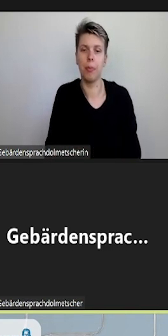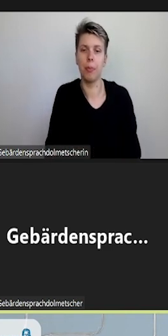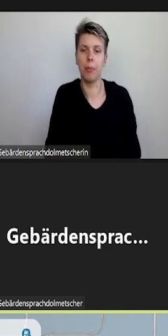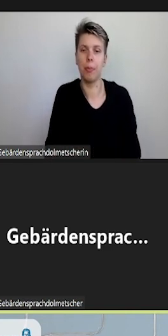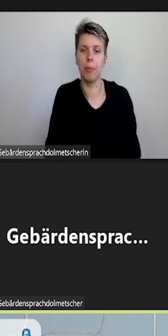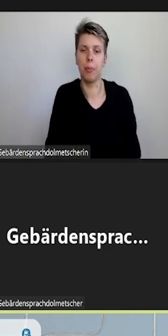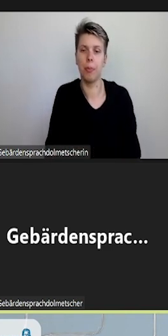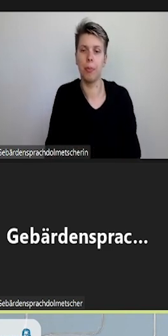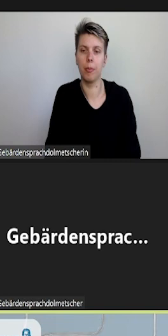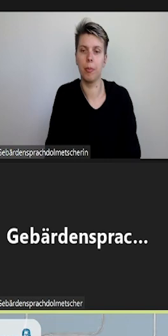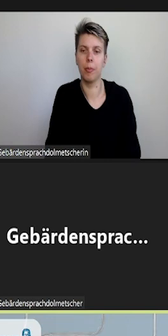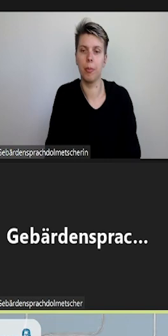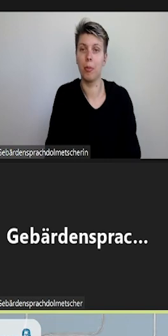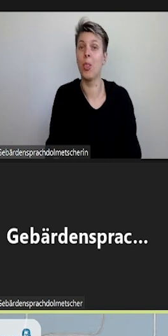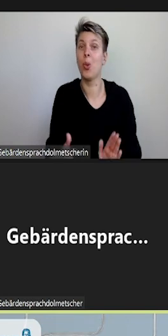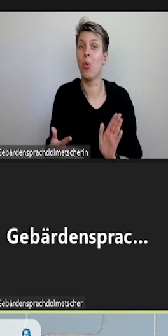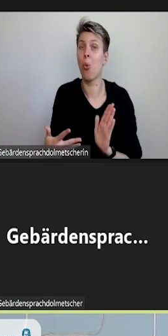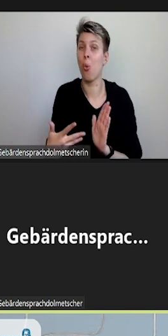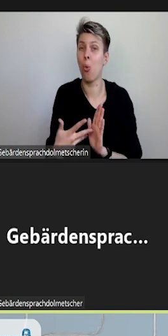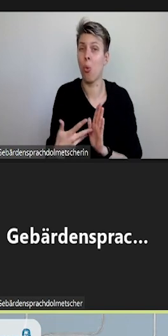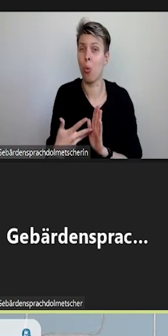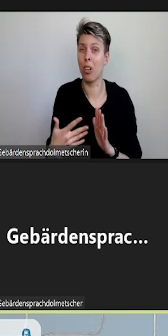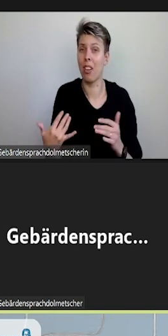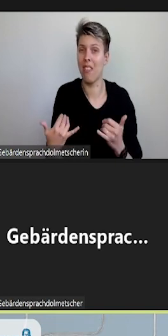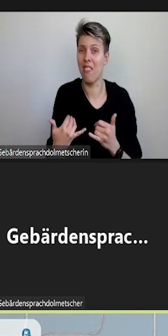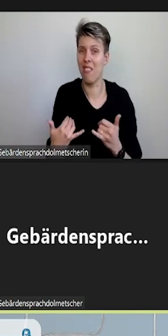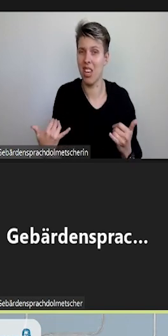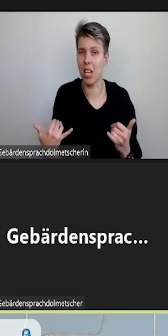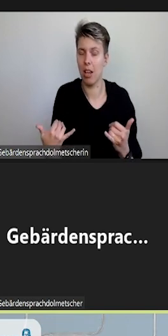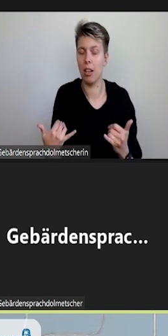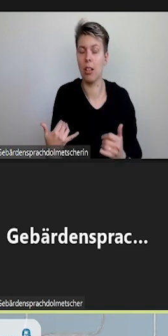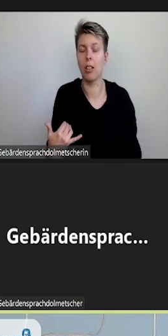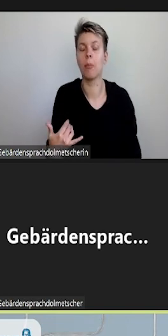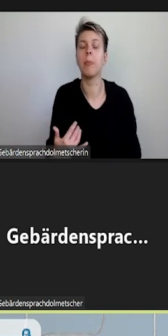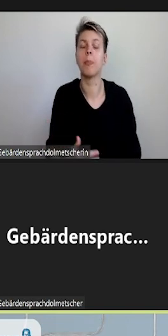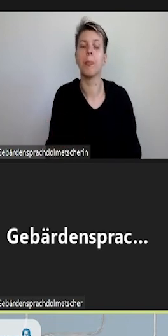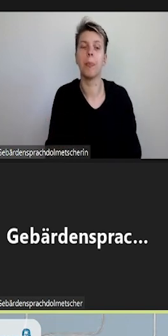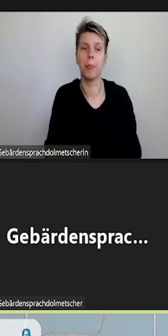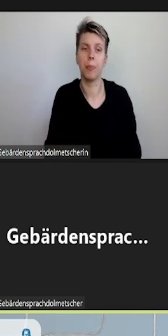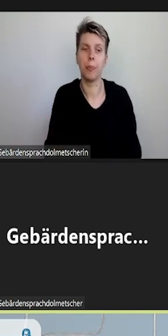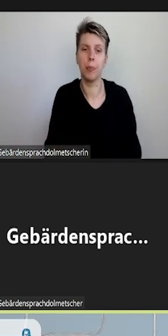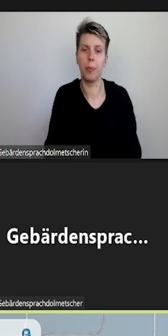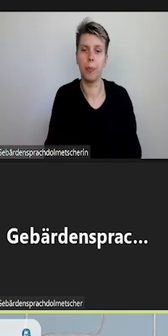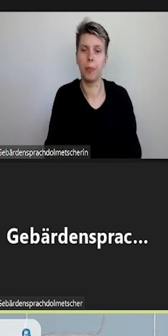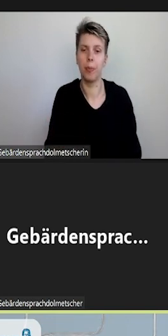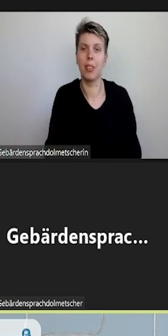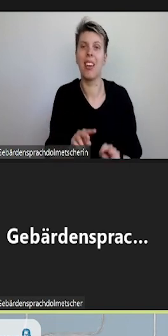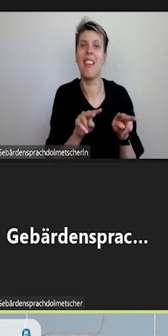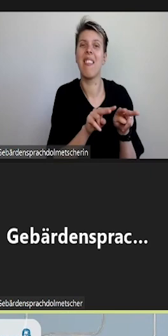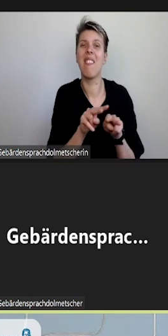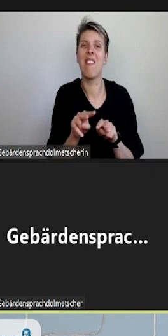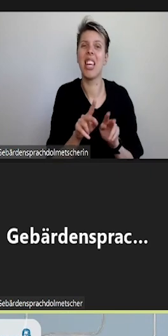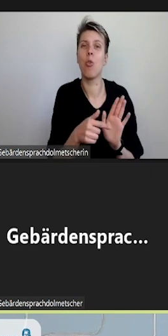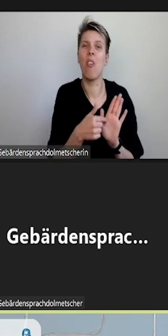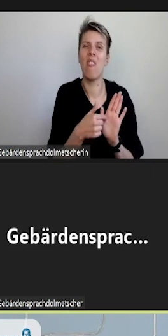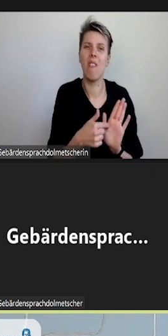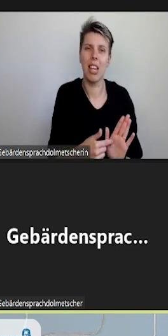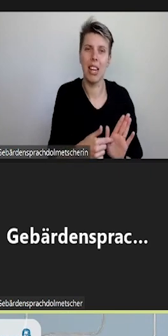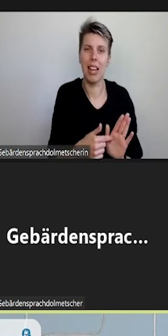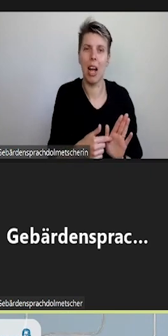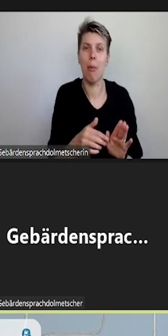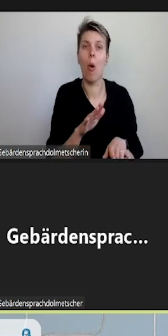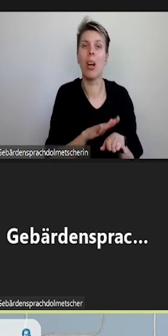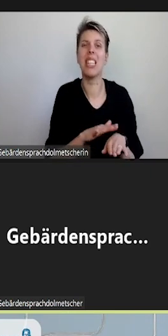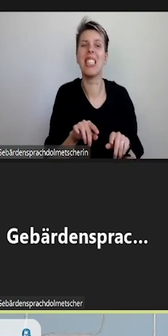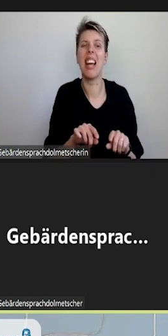Zur Kontrolle ist der Bereich links zwischen der Video Wiedergabe und der Timeline